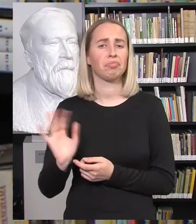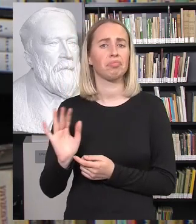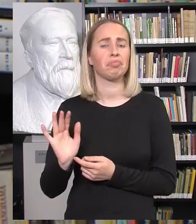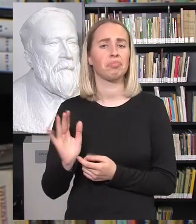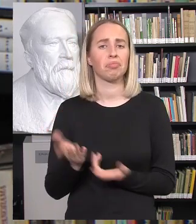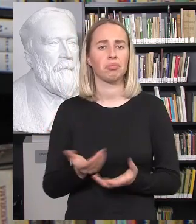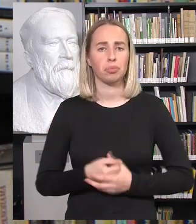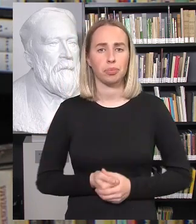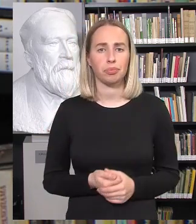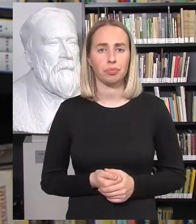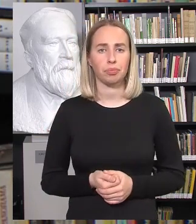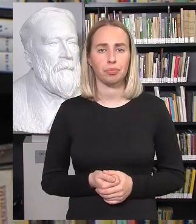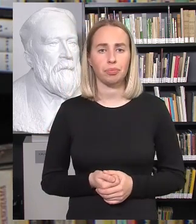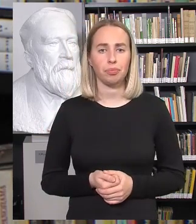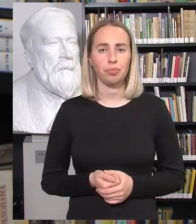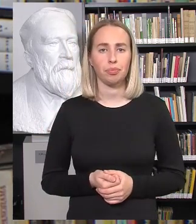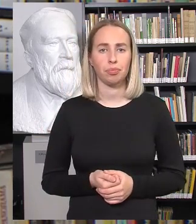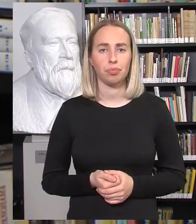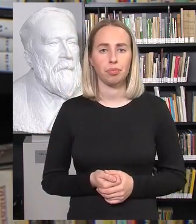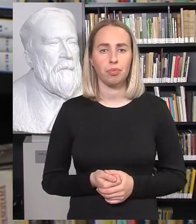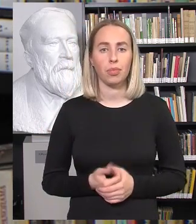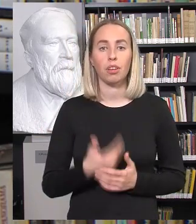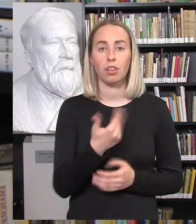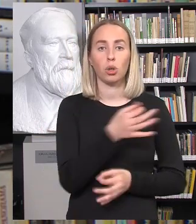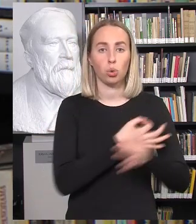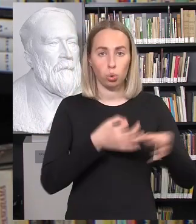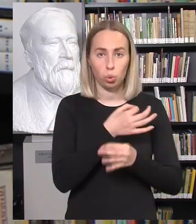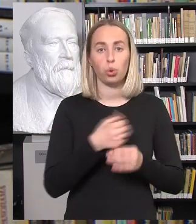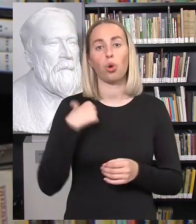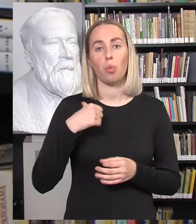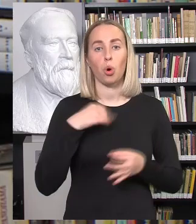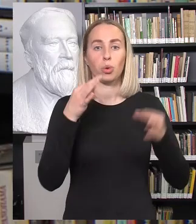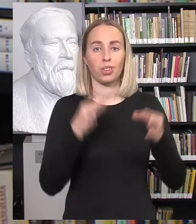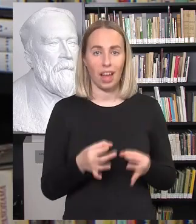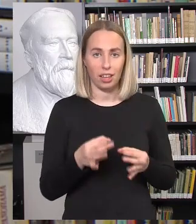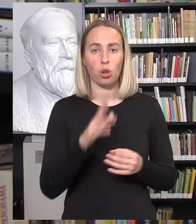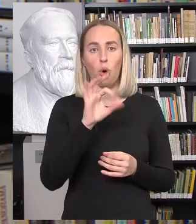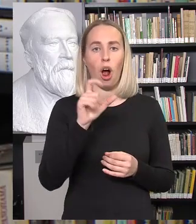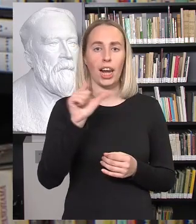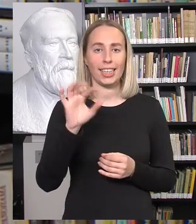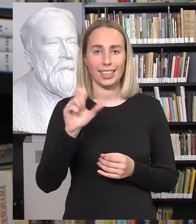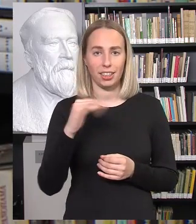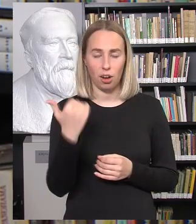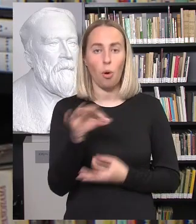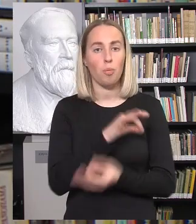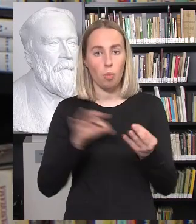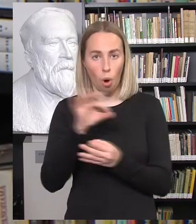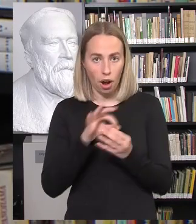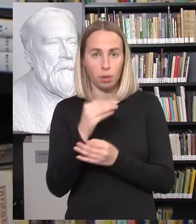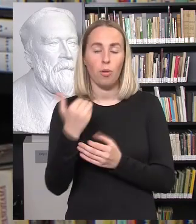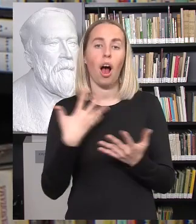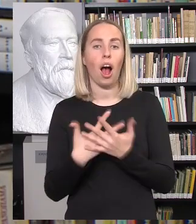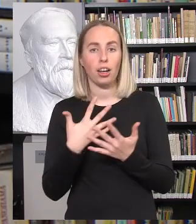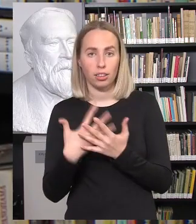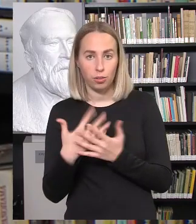Turiu pažymėti, kad šią diskusiją pristato žmogaus teisų organizacijų koalicijai įgyvendindamą projektą, kuris yra aktyvių piliečių